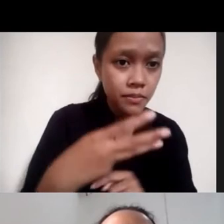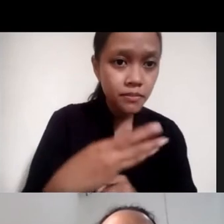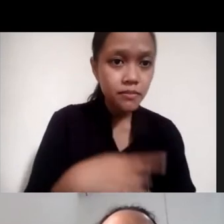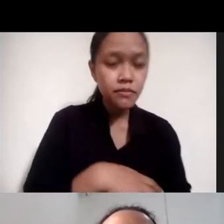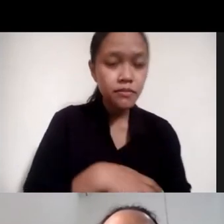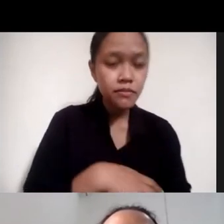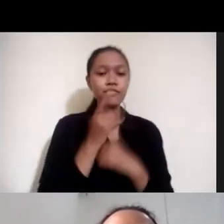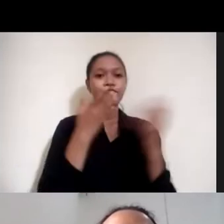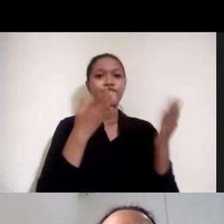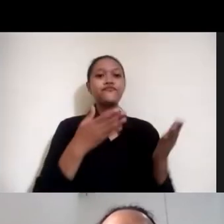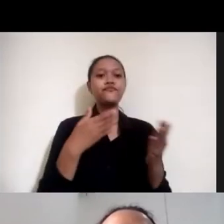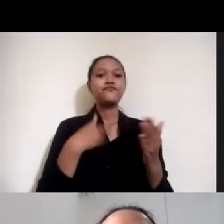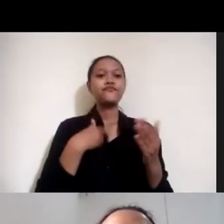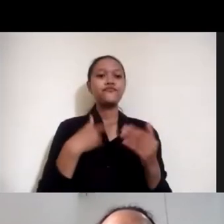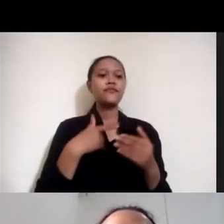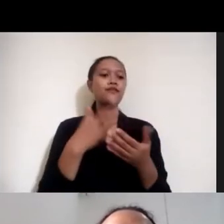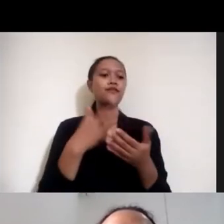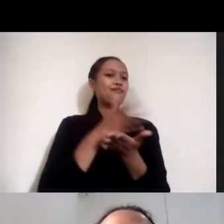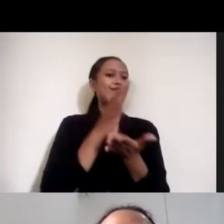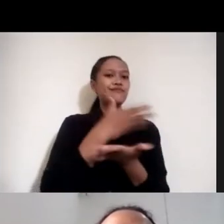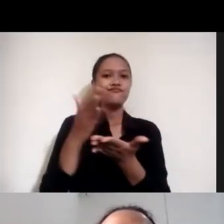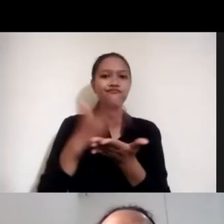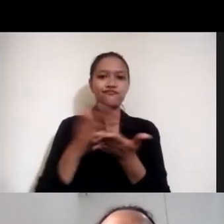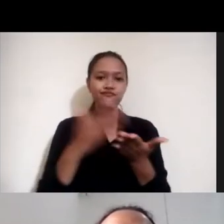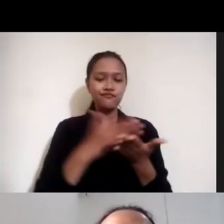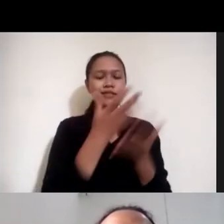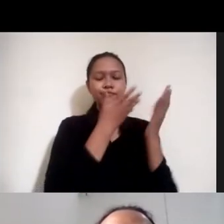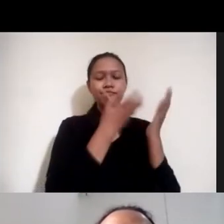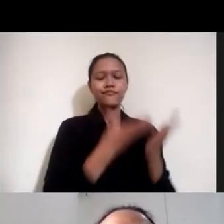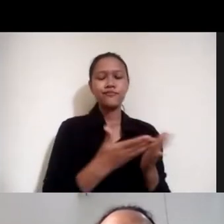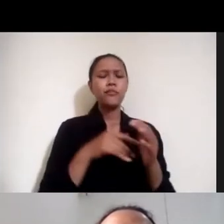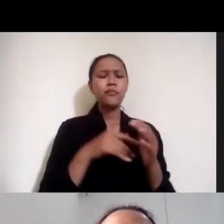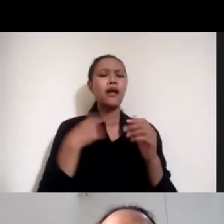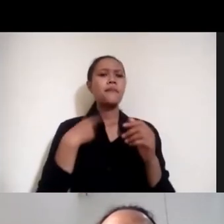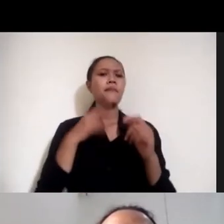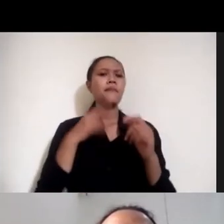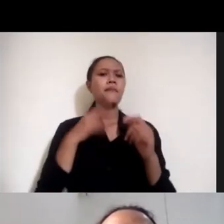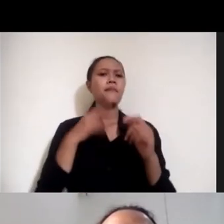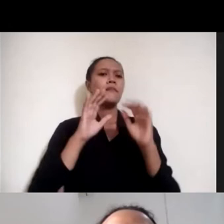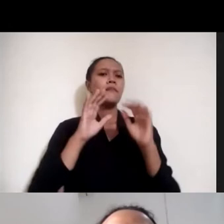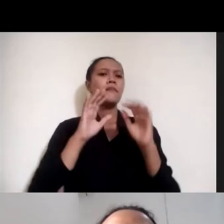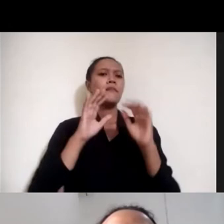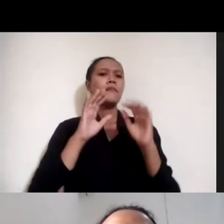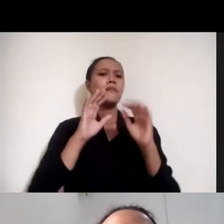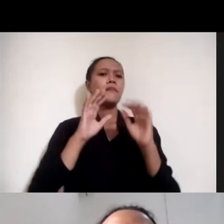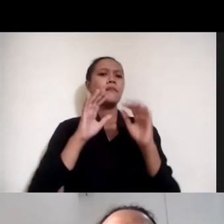aku bagikan ke teman-teman nah ada banyak tools-tools yang menarik bisa digunakan ya